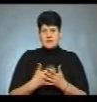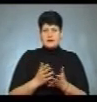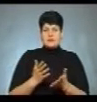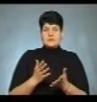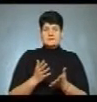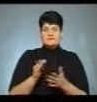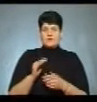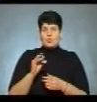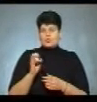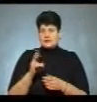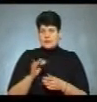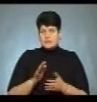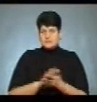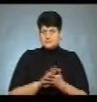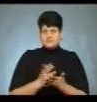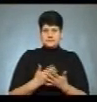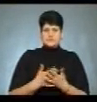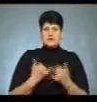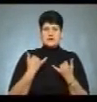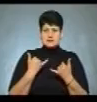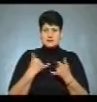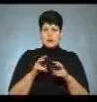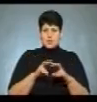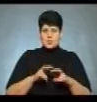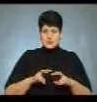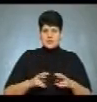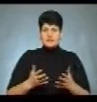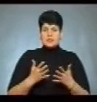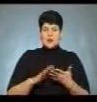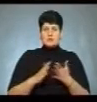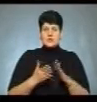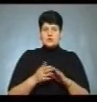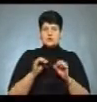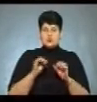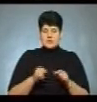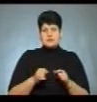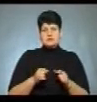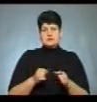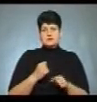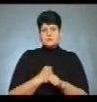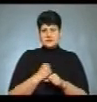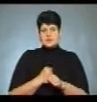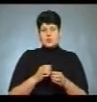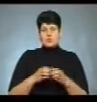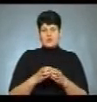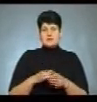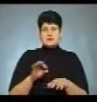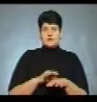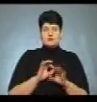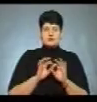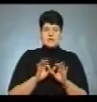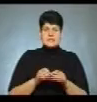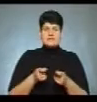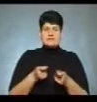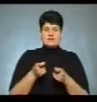фрукти. Зараз триває епідрозслідування та з'ясовують обставини, що могли спричинити групове захворювання, розповіла завідувач